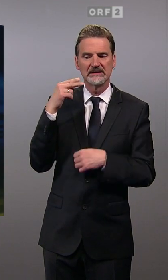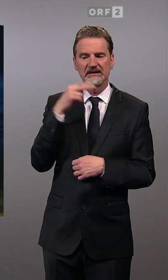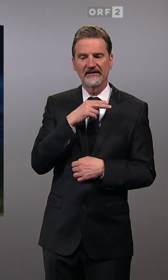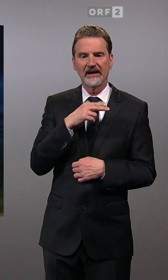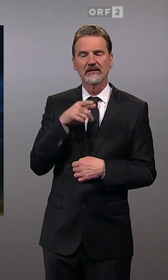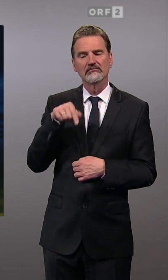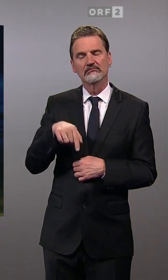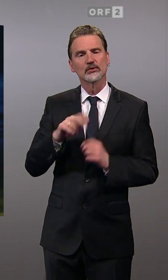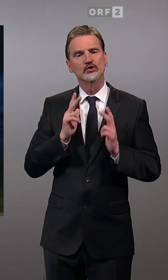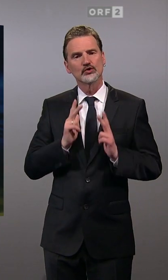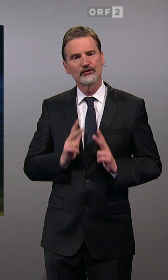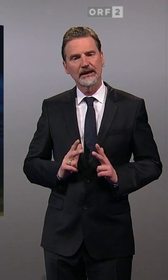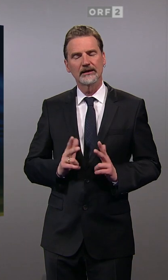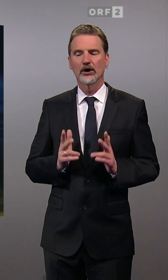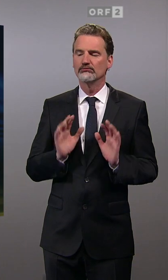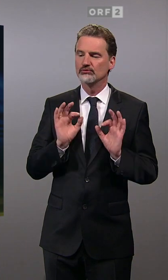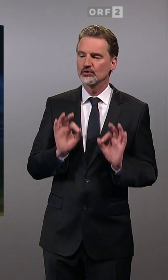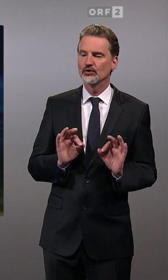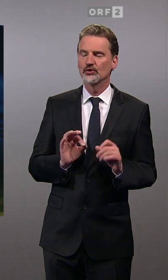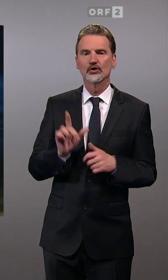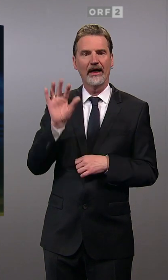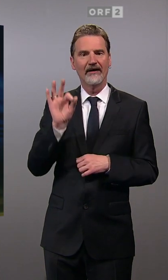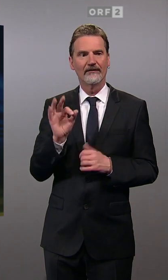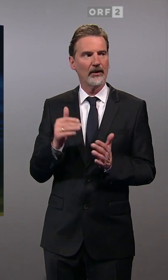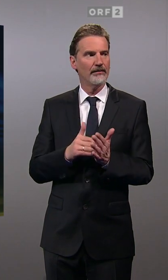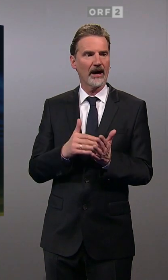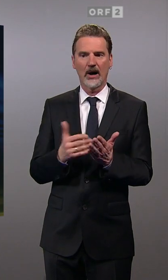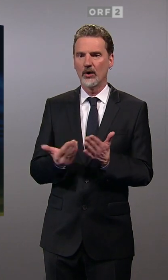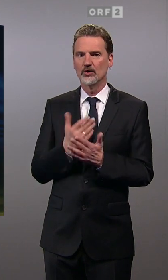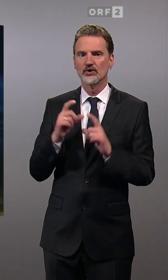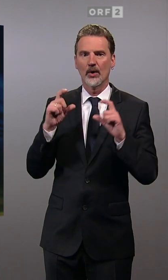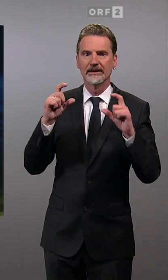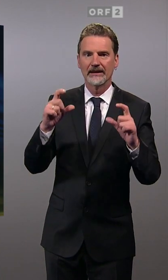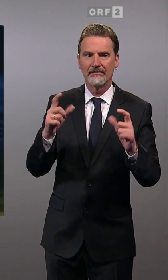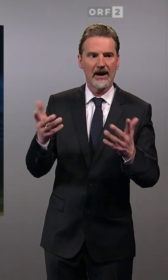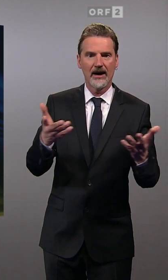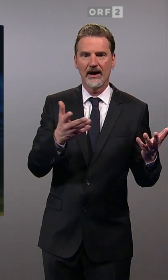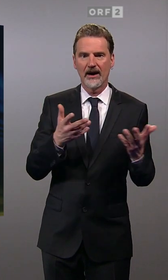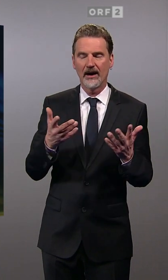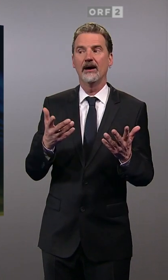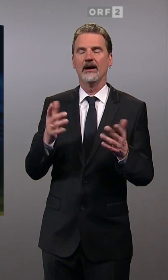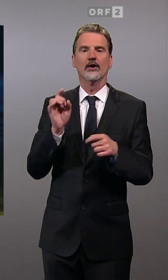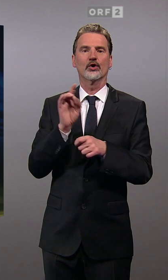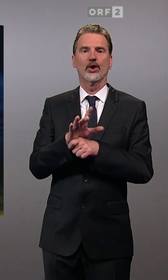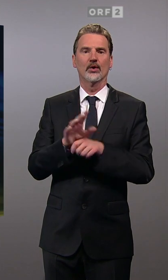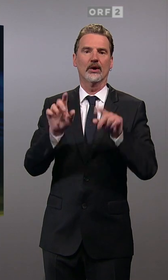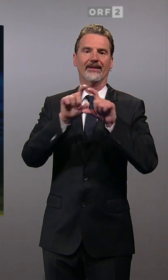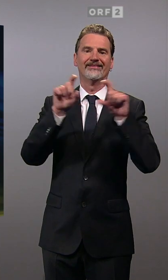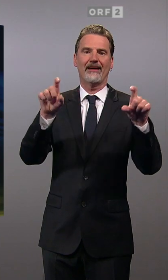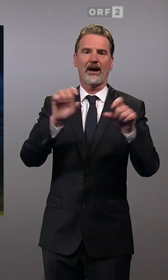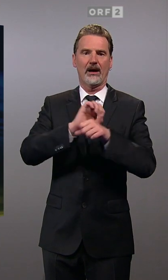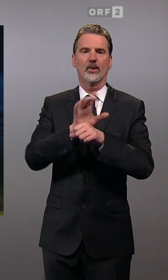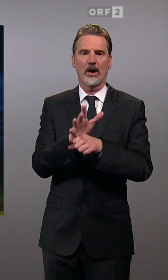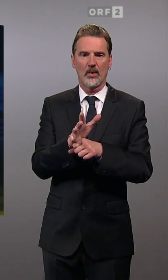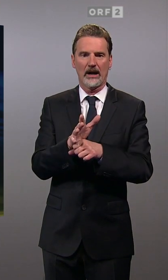diesem Lande kämpfen müssen, dass sie ein Thema haben. Und das war plötzlich wieder da. Corona war da. Aber damals